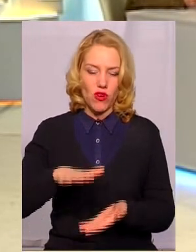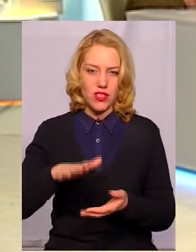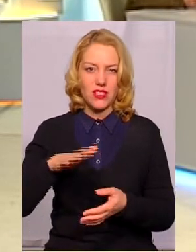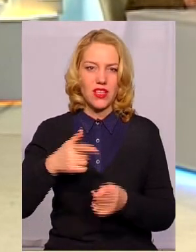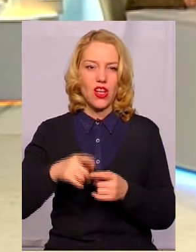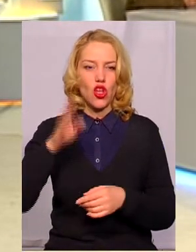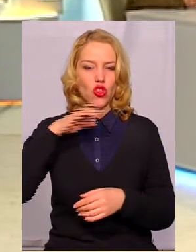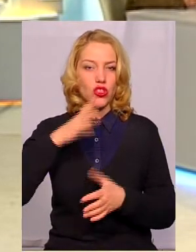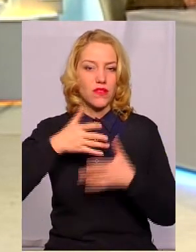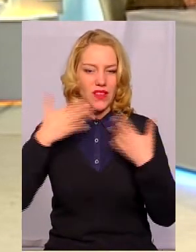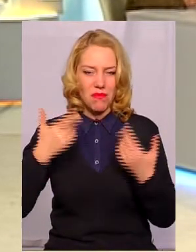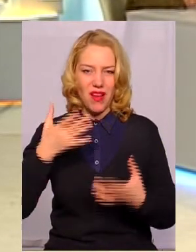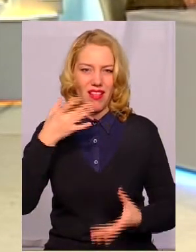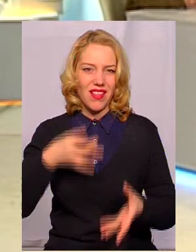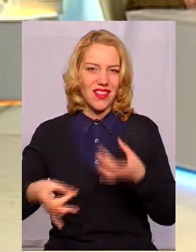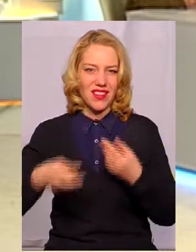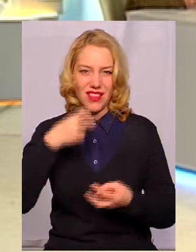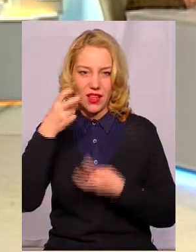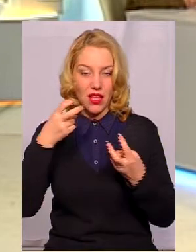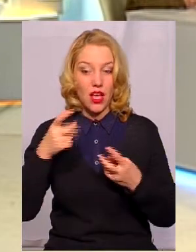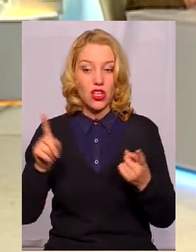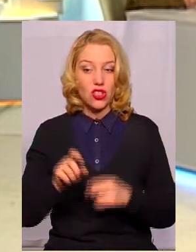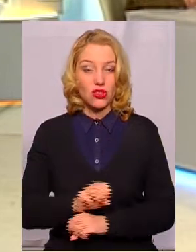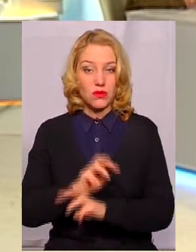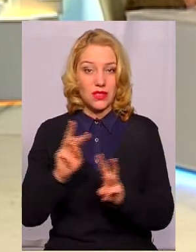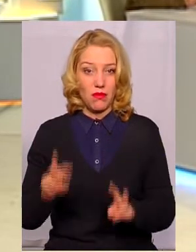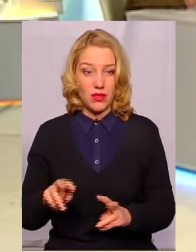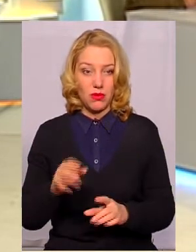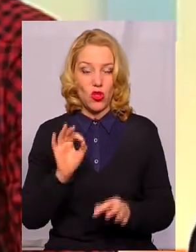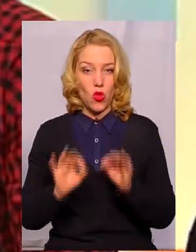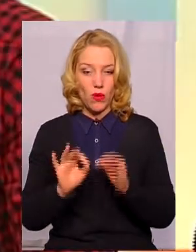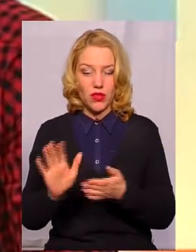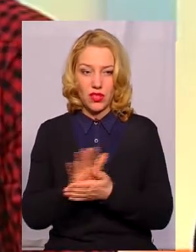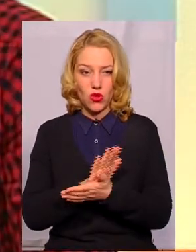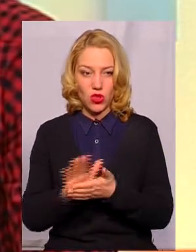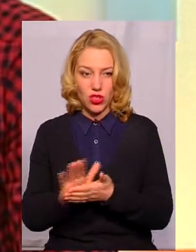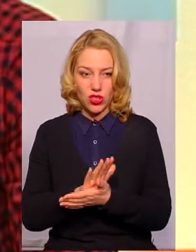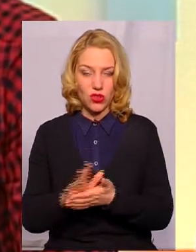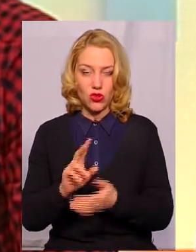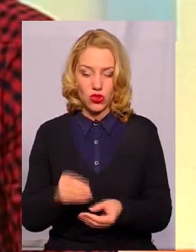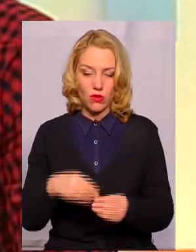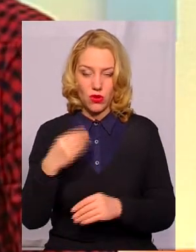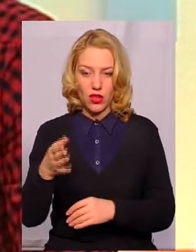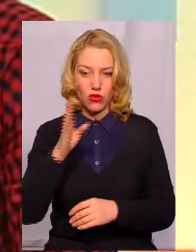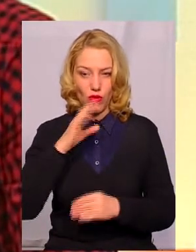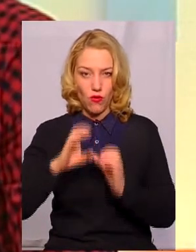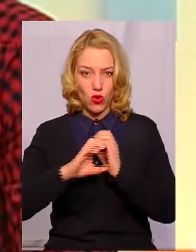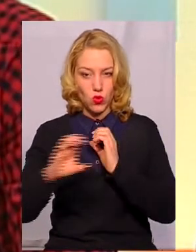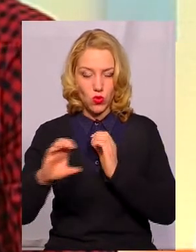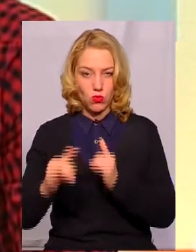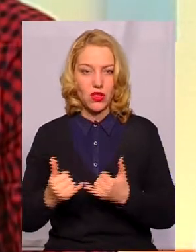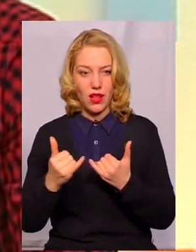процеси гниття, і так далі. І для того, щоб їх хоча б забезпечити, їх дедрамативну очистку, щоб подати водопровідну мережу для